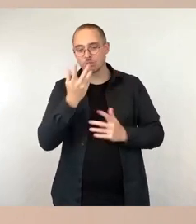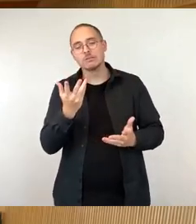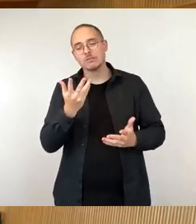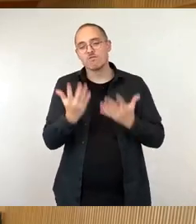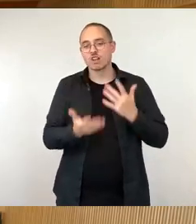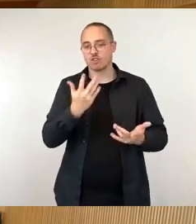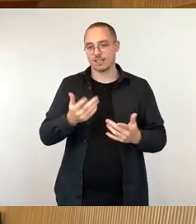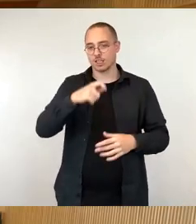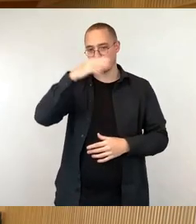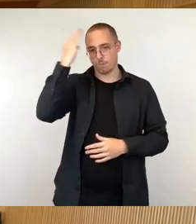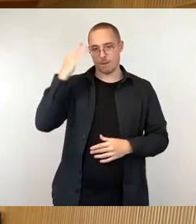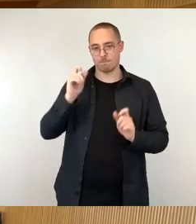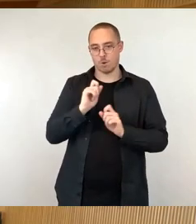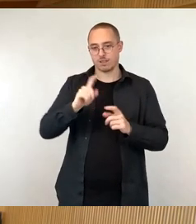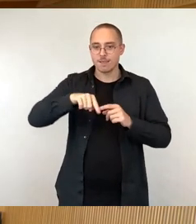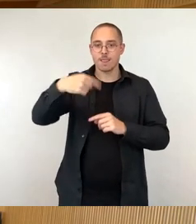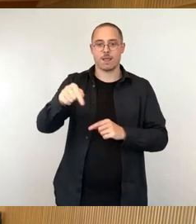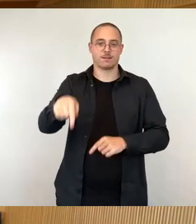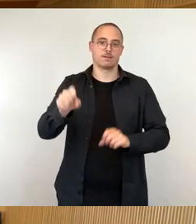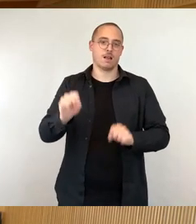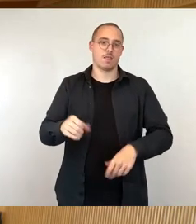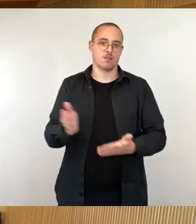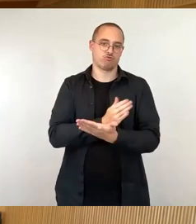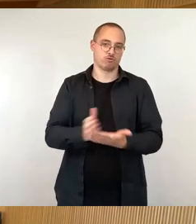So, wir kommen zur nächsten Fragen der Fraktion. Das ist die CDU, Herr Böhm.